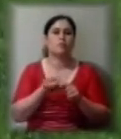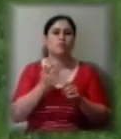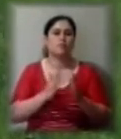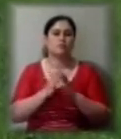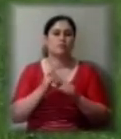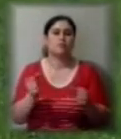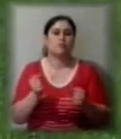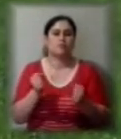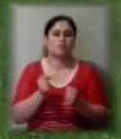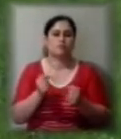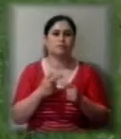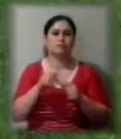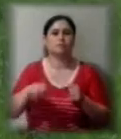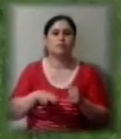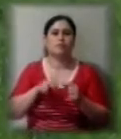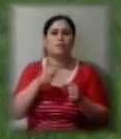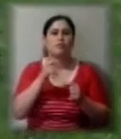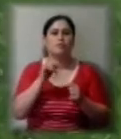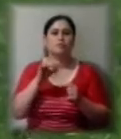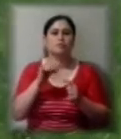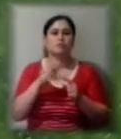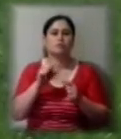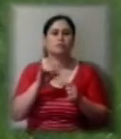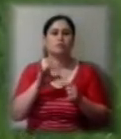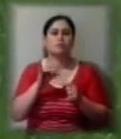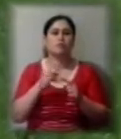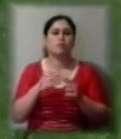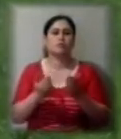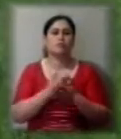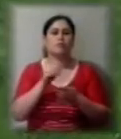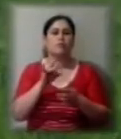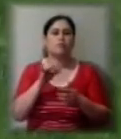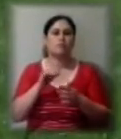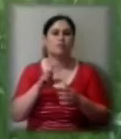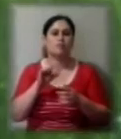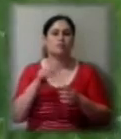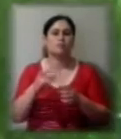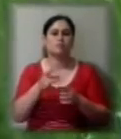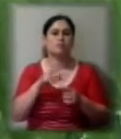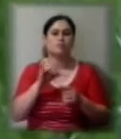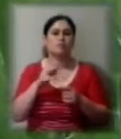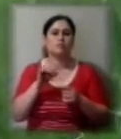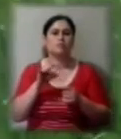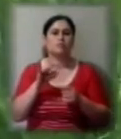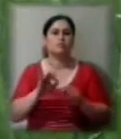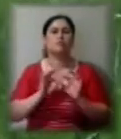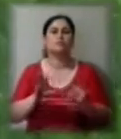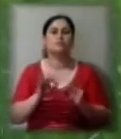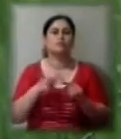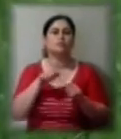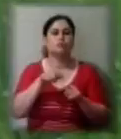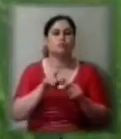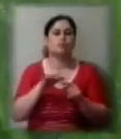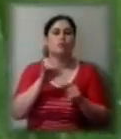Директор агропідприємства «Злато-Таврії», що у селі Нові Каїри Бориславського району Олексій Дмітрієв, розповідає, що тут вони орендують 5,5